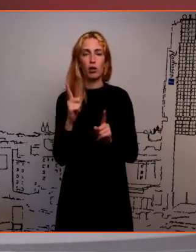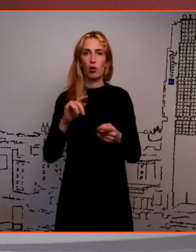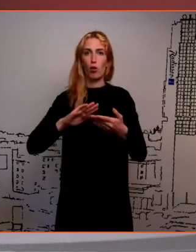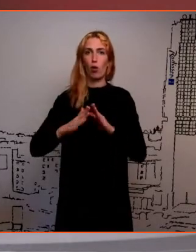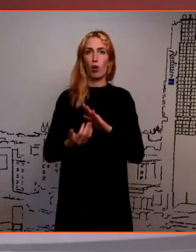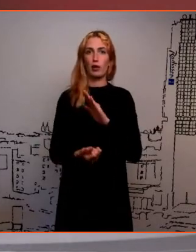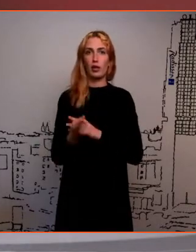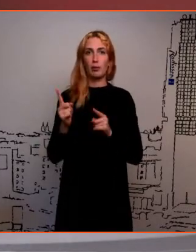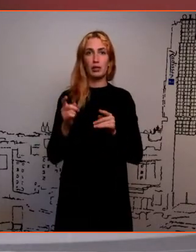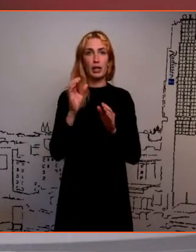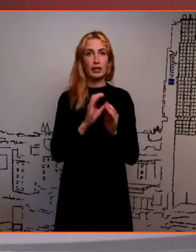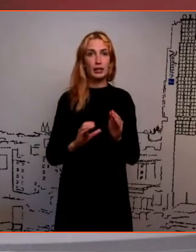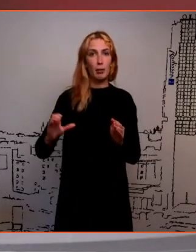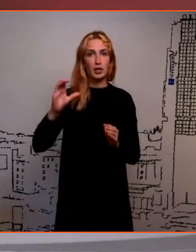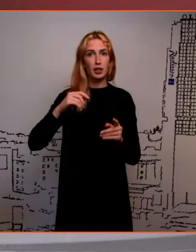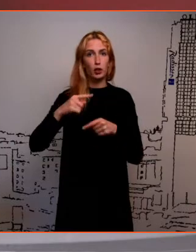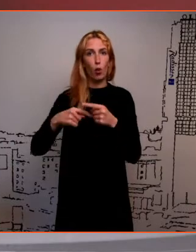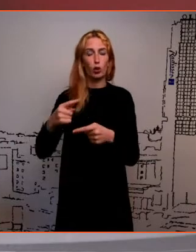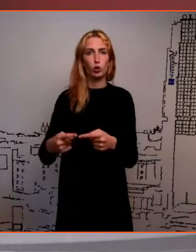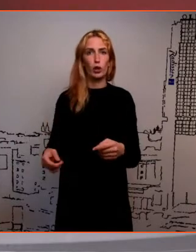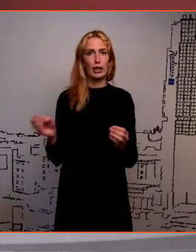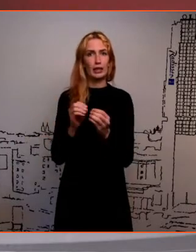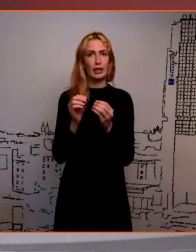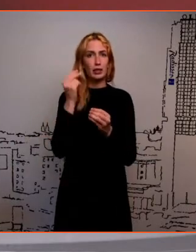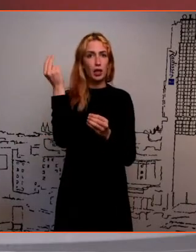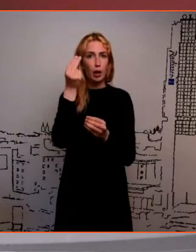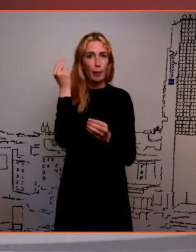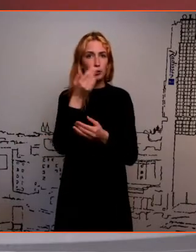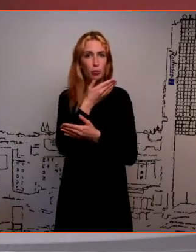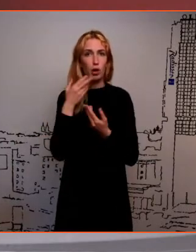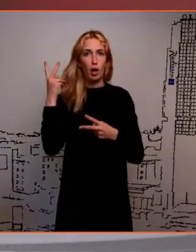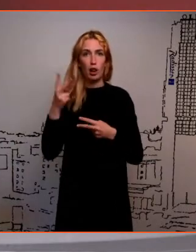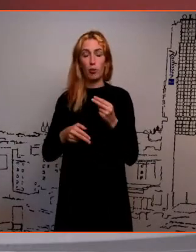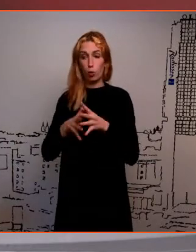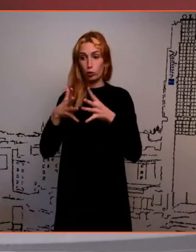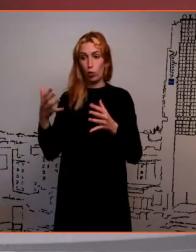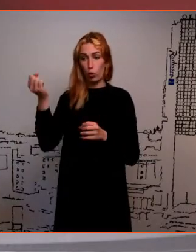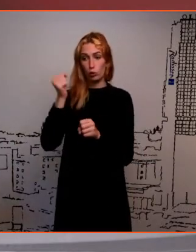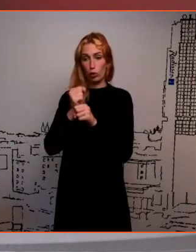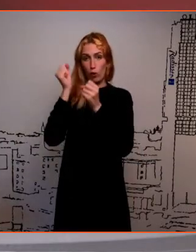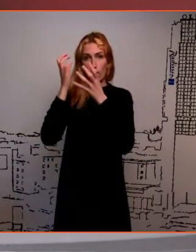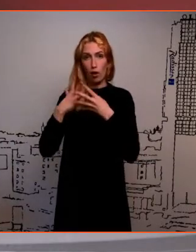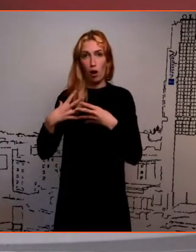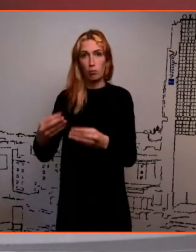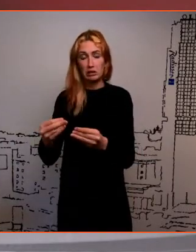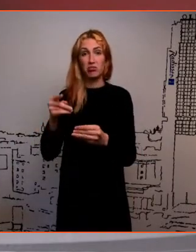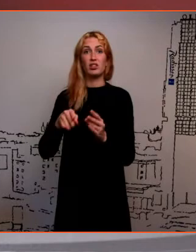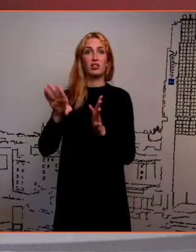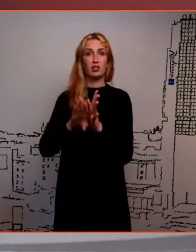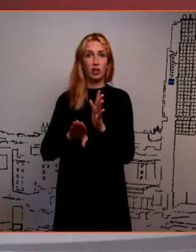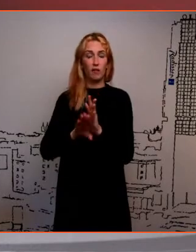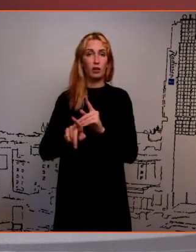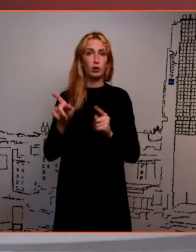olukorra, et semestri kaigus ei ole väga tihedat õppimist. Lõppus tehakse ära suur töö ja siis on trend, et ülikoolis